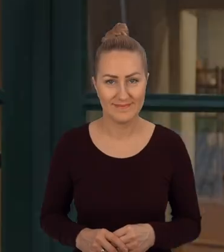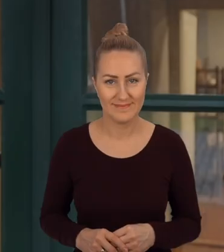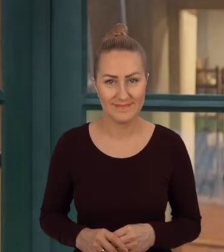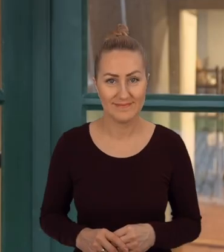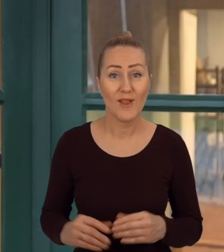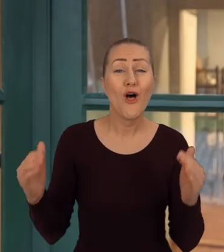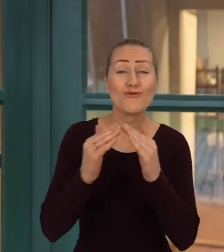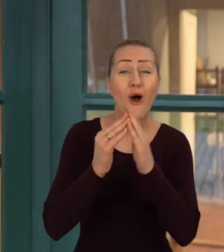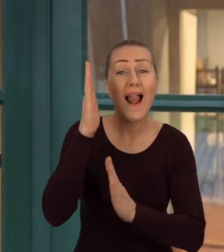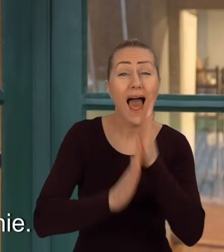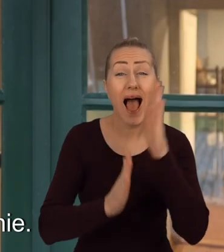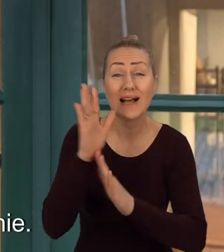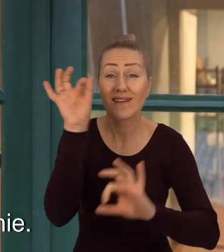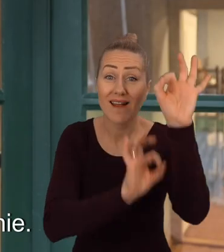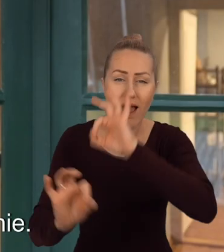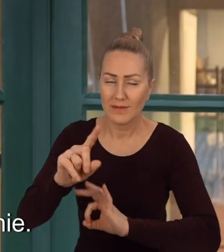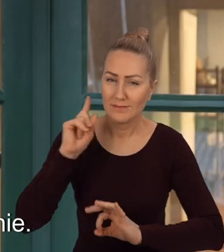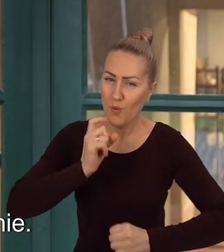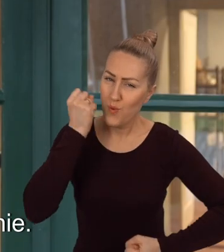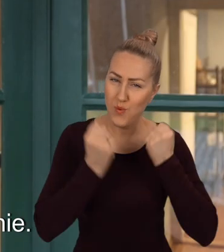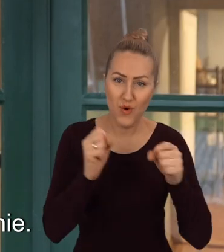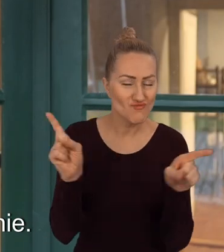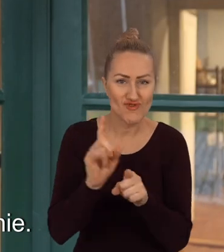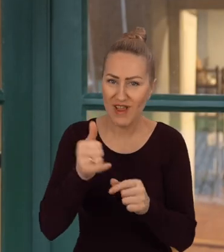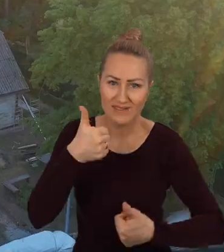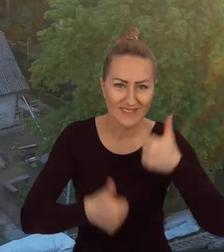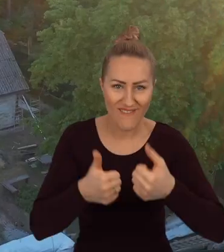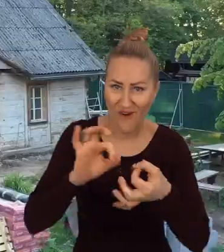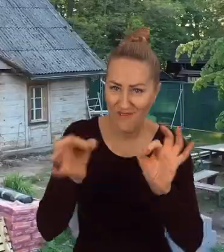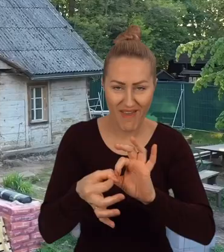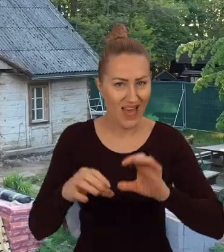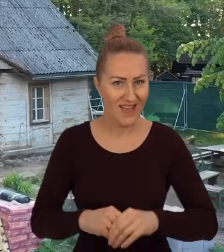Remont Leśniczówki był niczym olimpijskie wyzwanie.